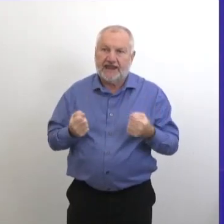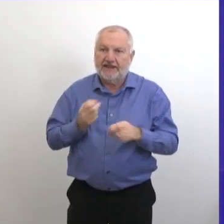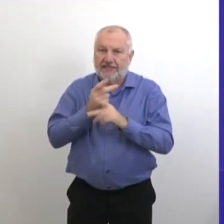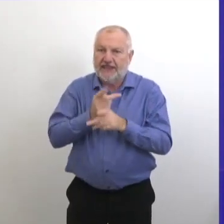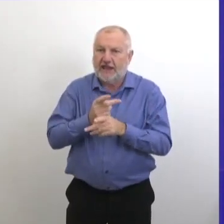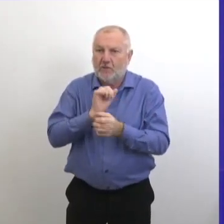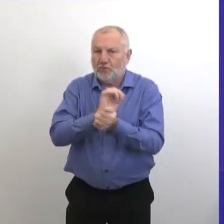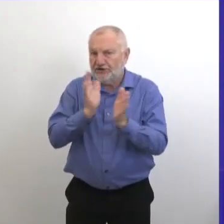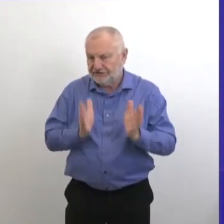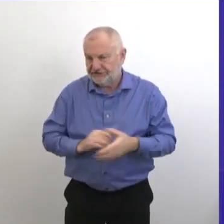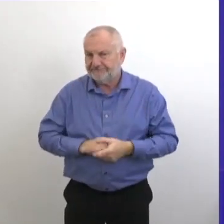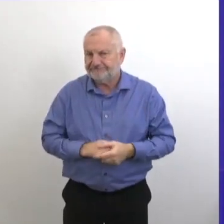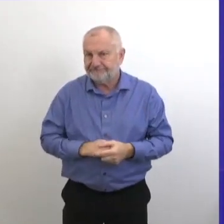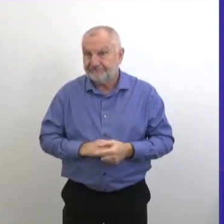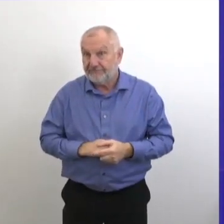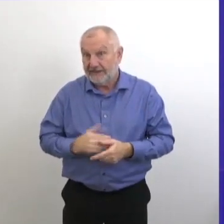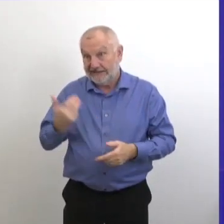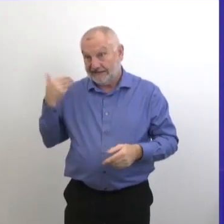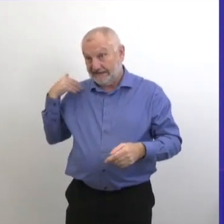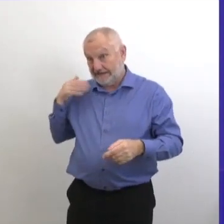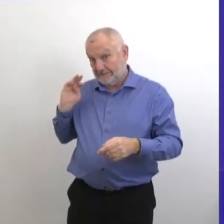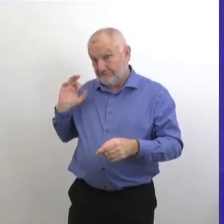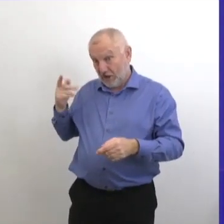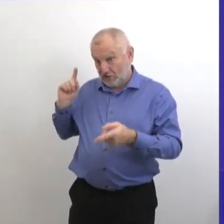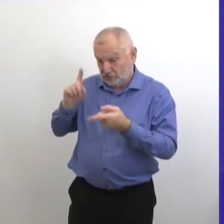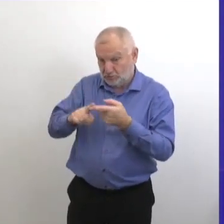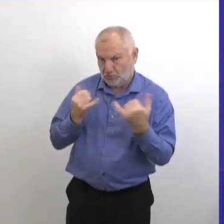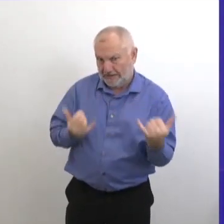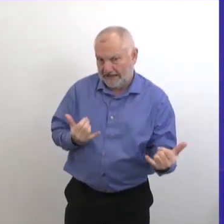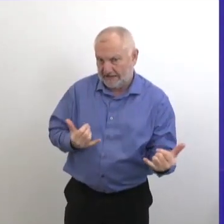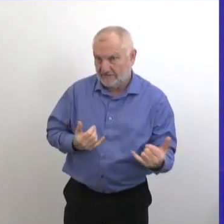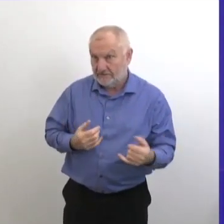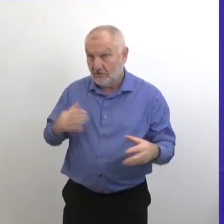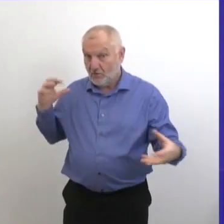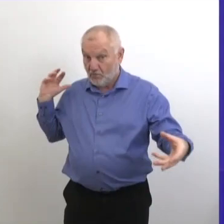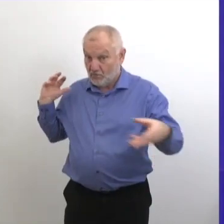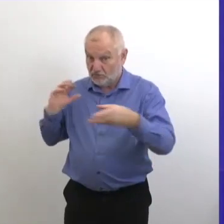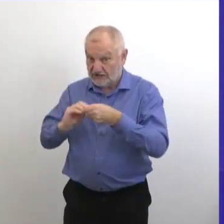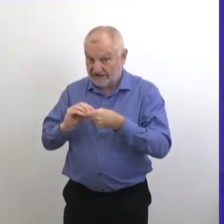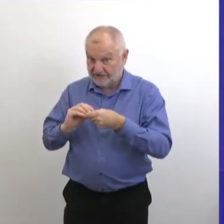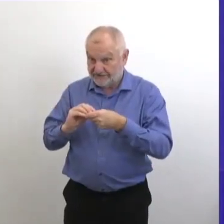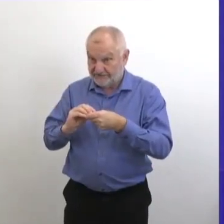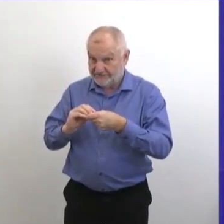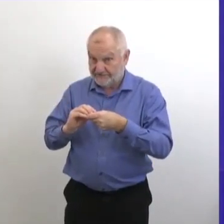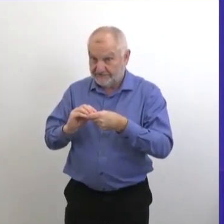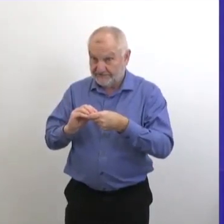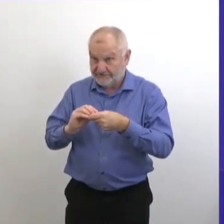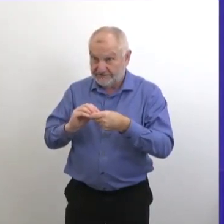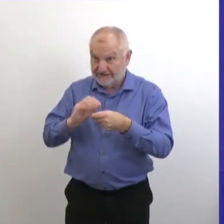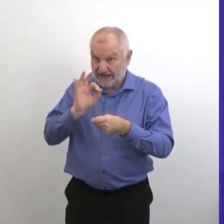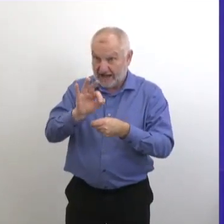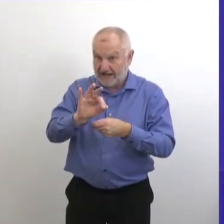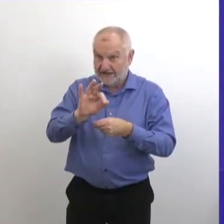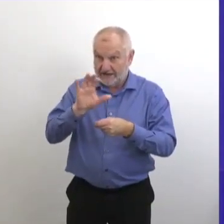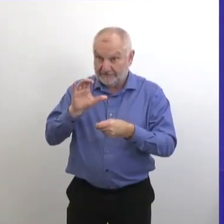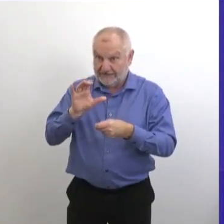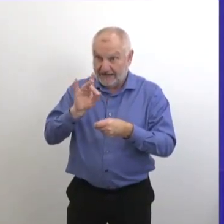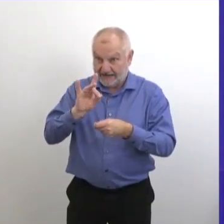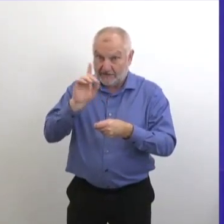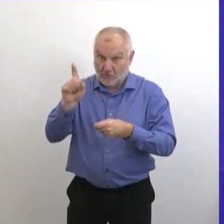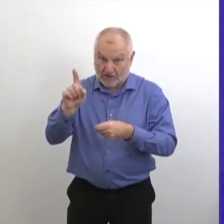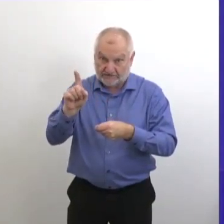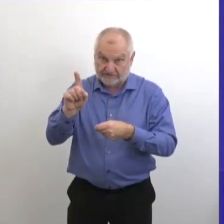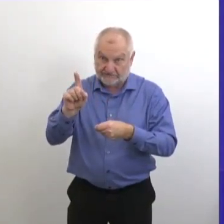début de la pandémie. Cela mène notre chiffre total depuis le mois de mars à 981 cas